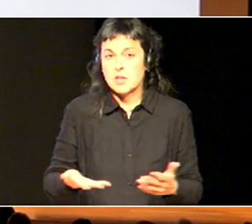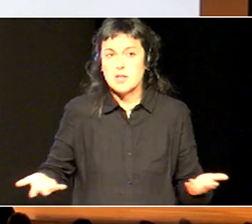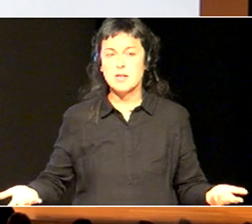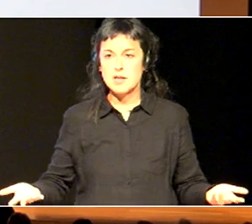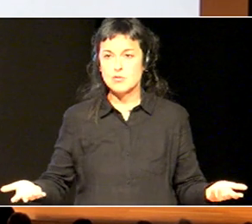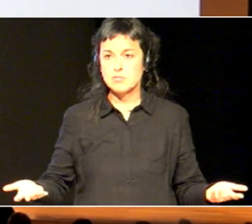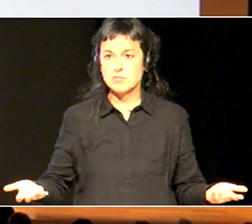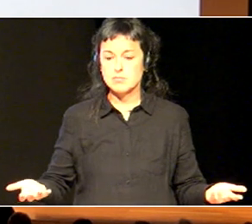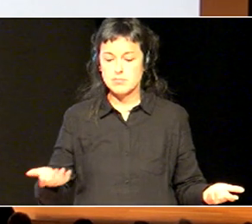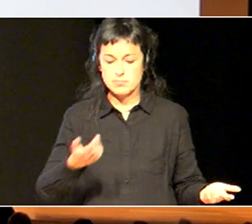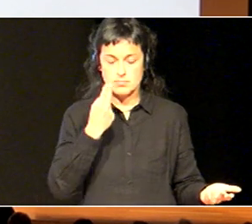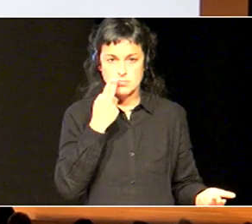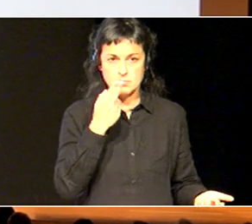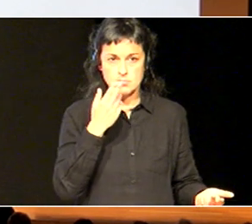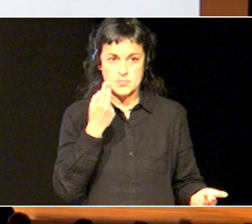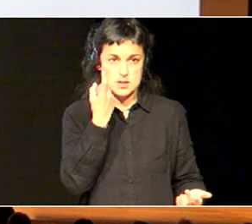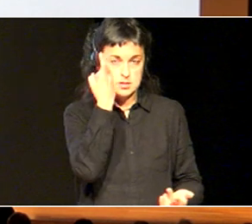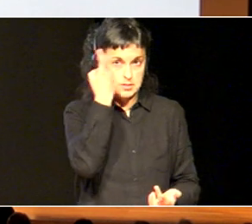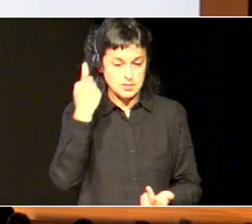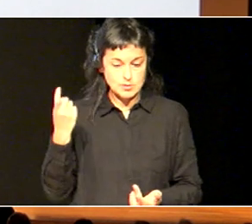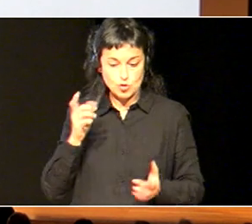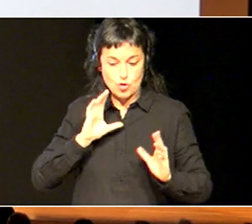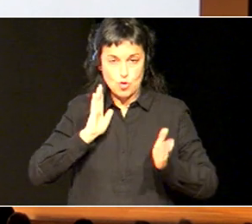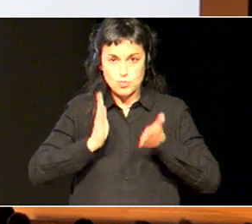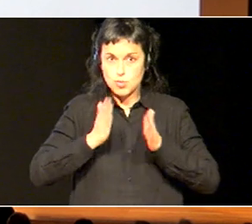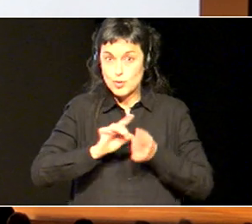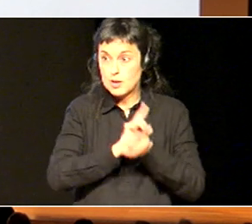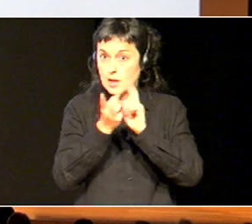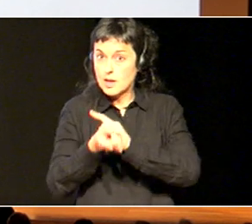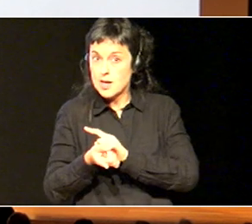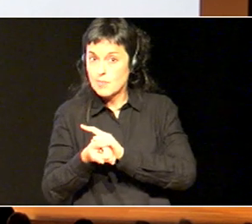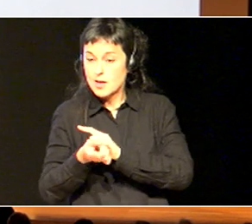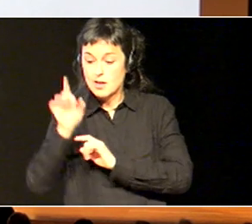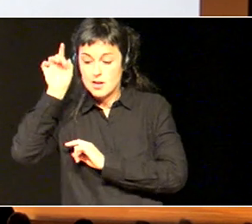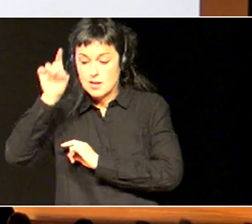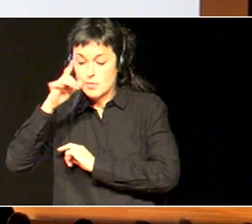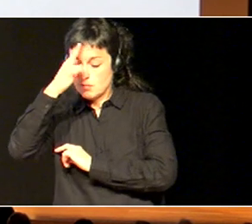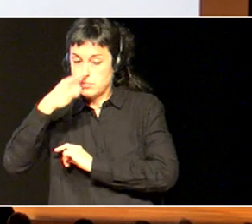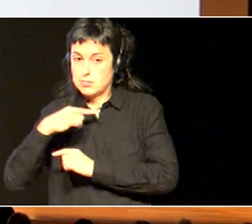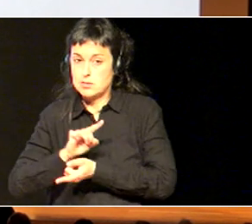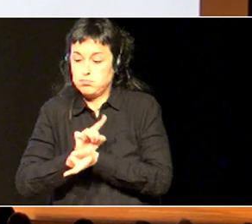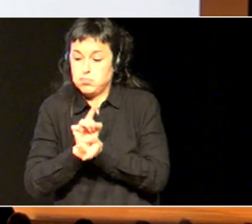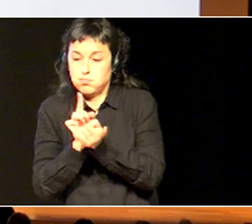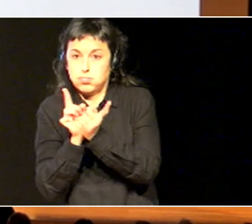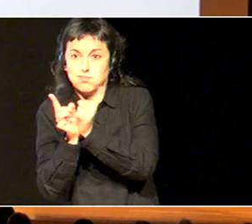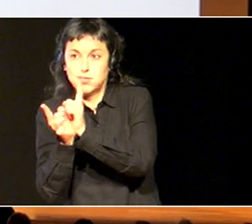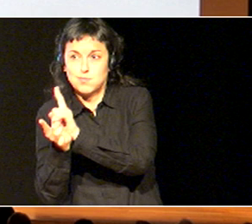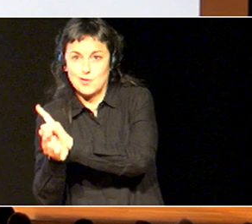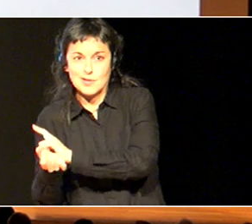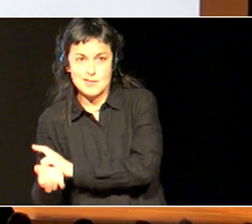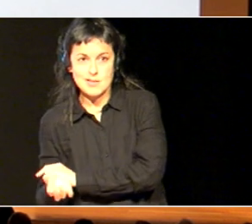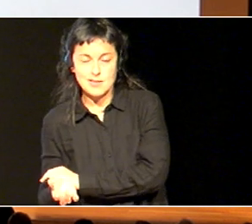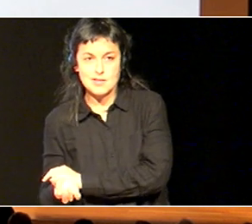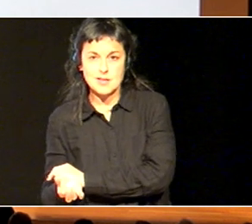eskuartzea, ikazlekiko aldatzen baldin bada, irakaslen profila, poliki, poliki badoa aldatzen be, bai, beste gauza batzuk egiten nari dira, oin